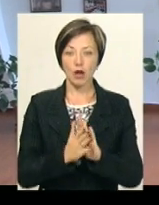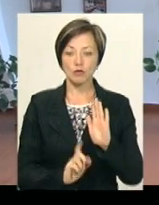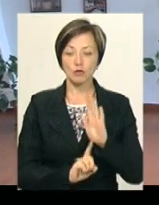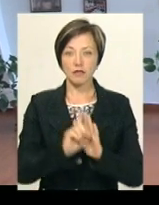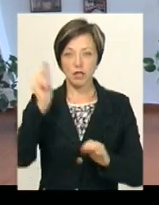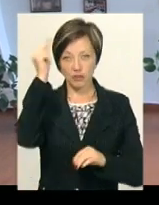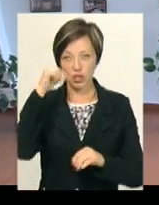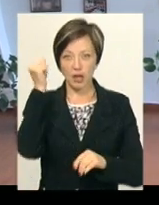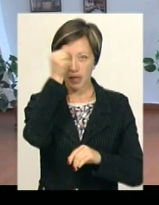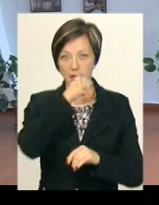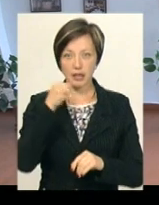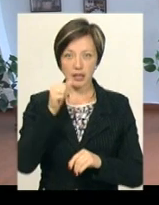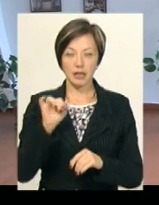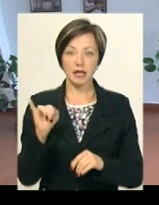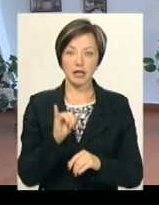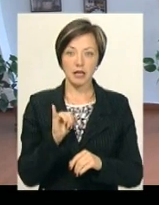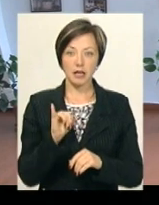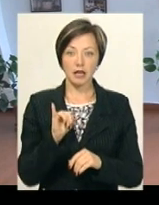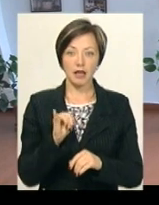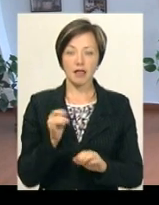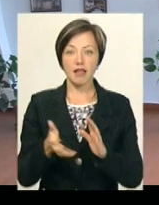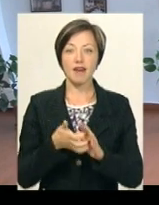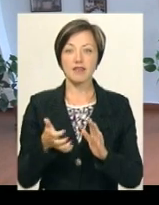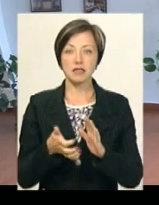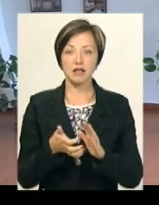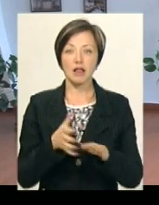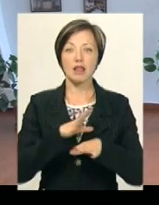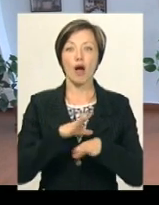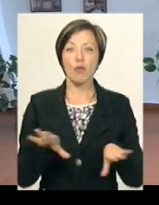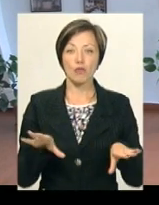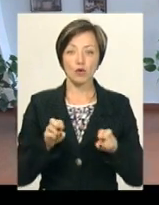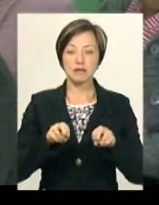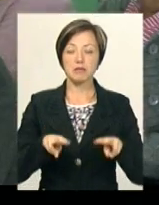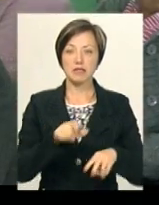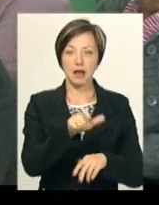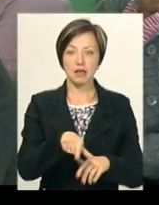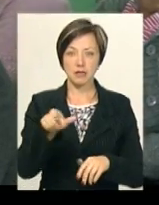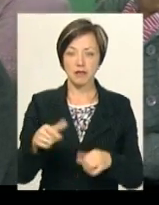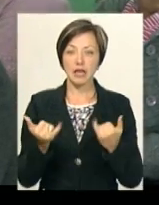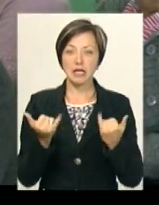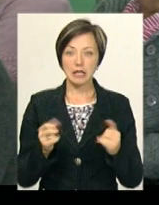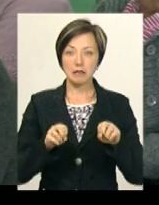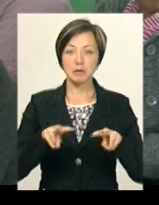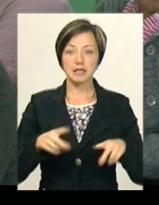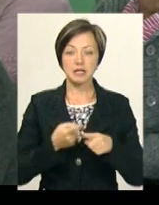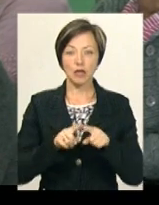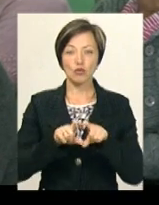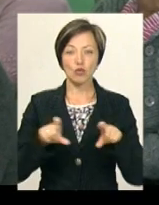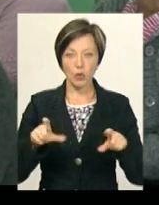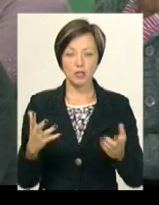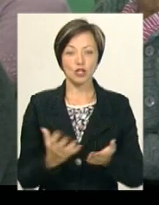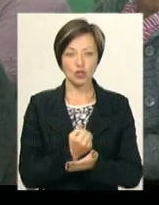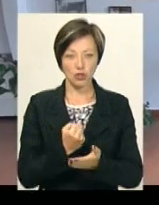начальний рік і не було спеціалістів. Нині спеціалісти для цієї школи